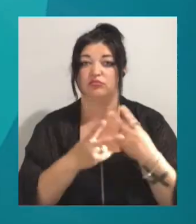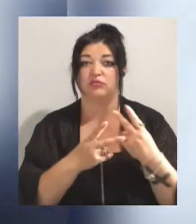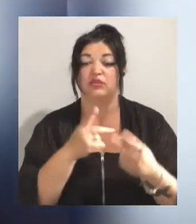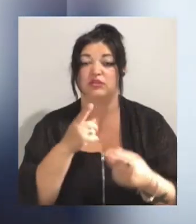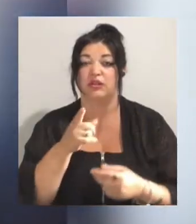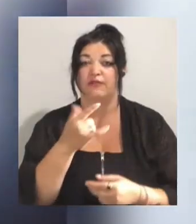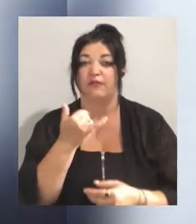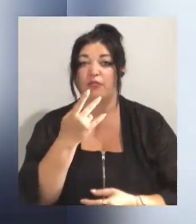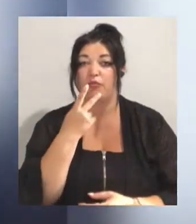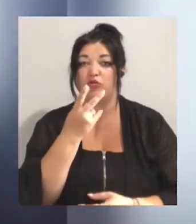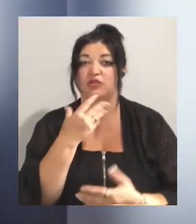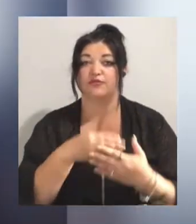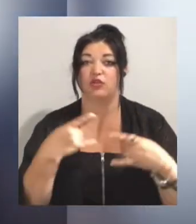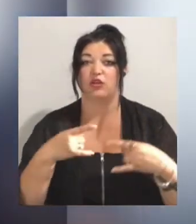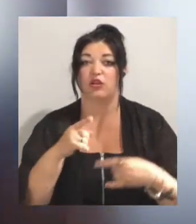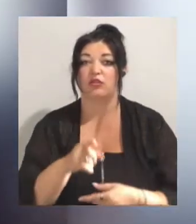екранах.